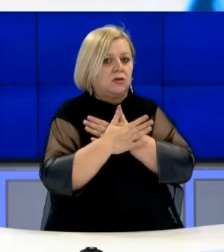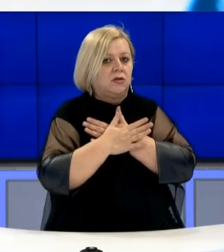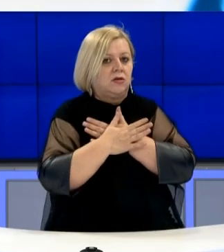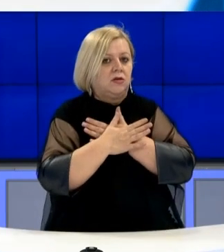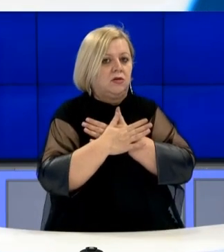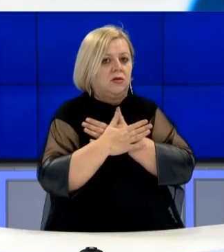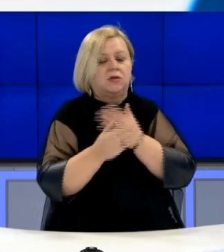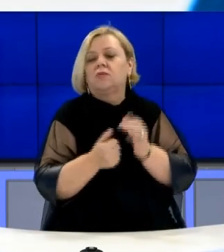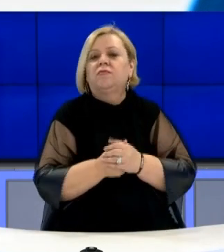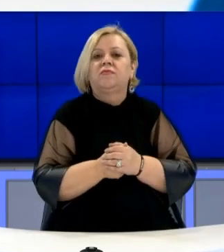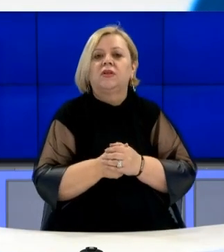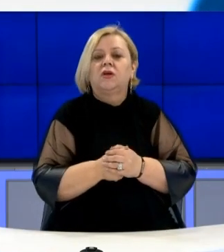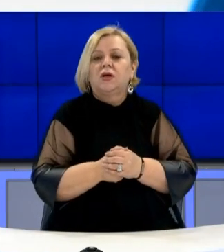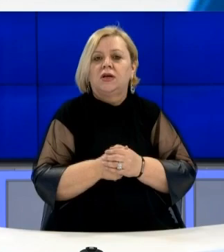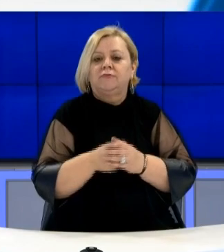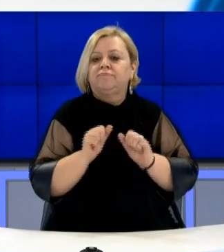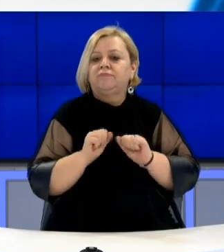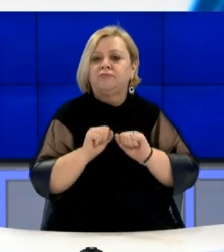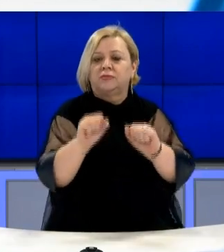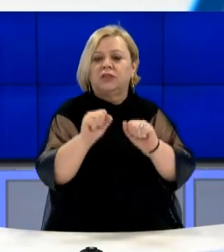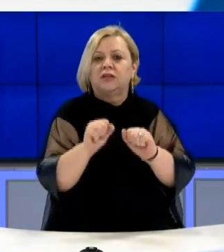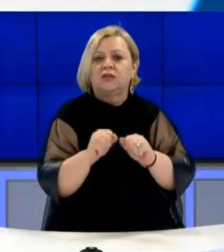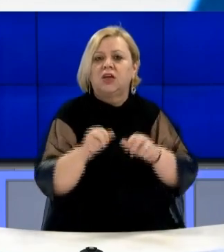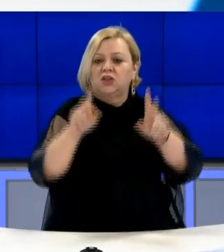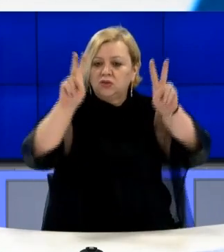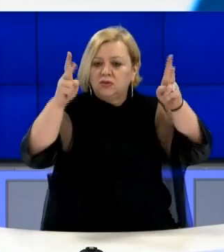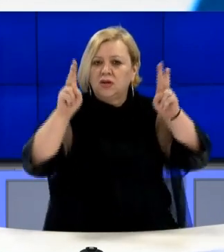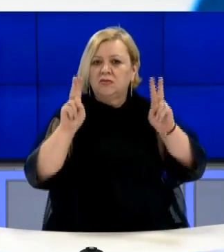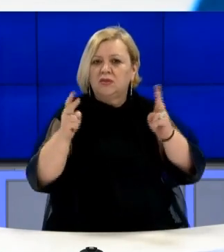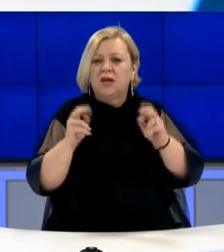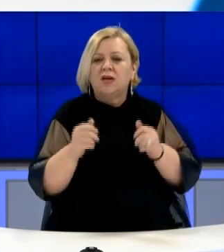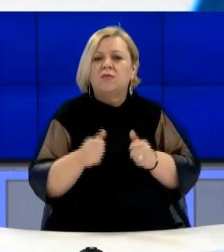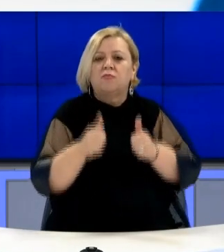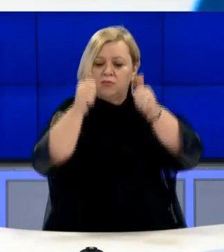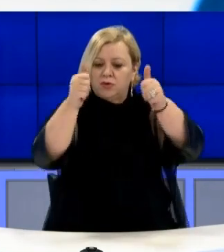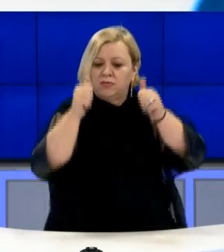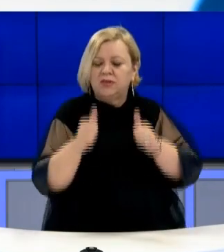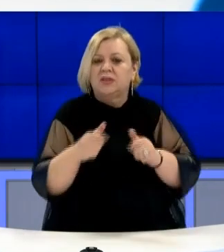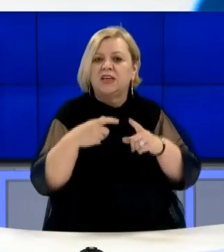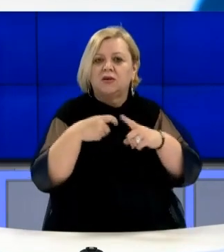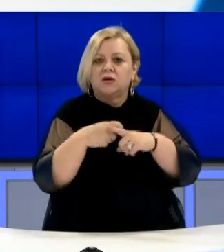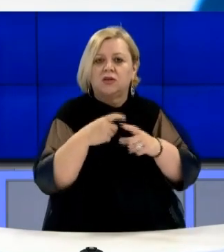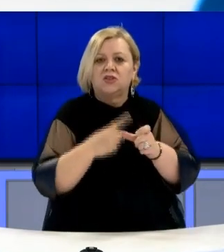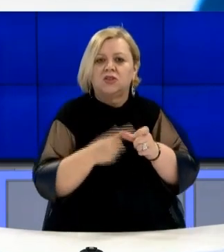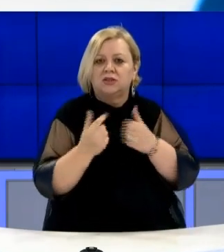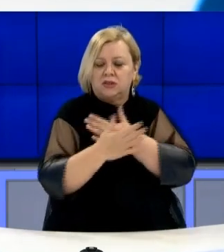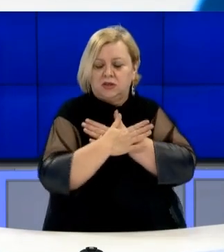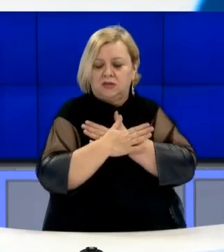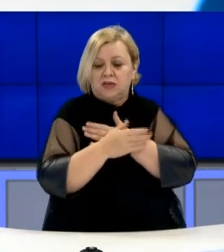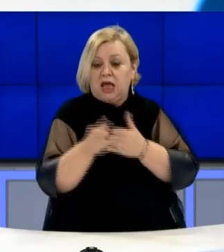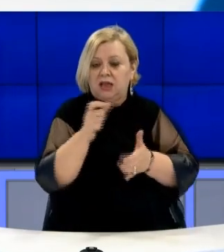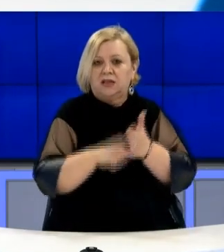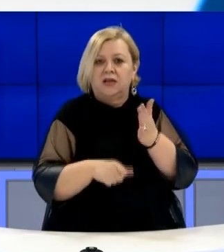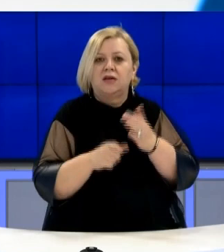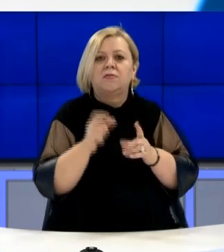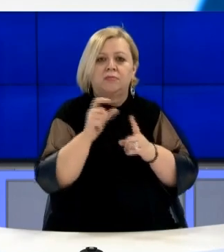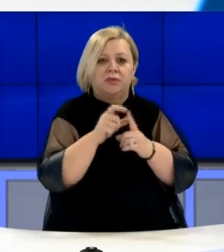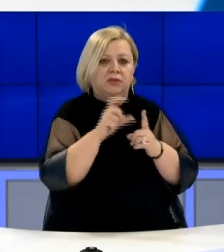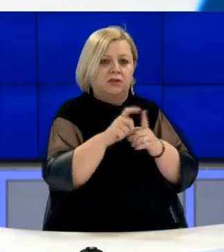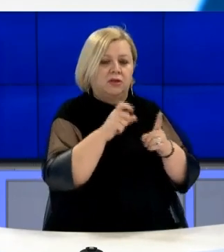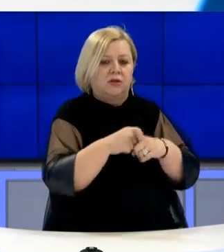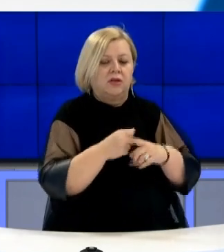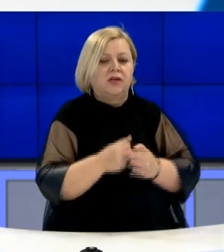të zgjedhjeve janë demantuar edhe sondajet e publikuara në emër të këqëzës. Antari këqëzës nga PDK-ja,